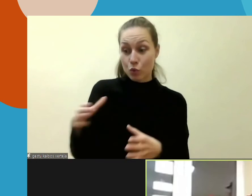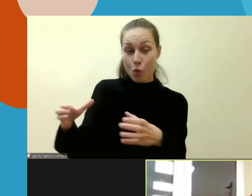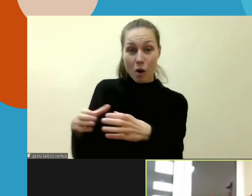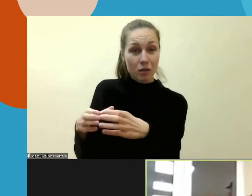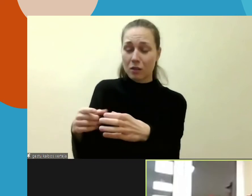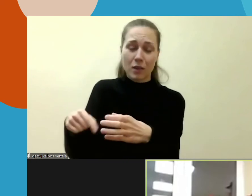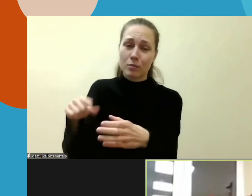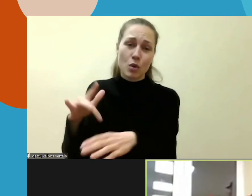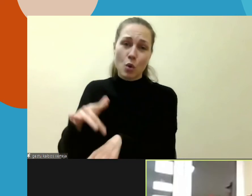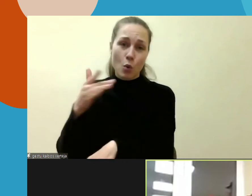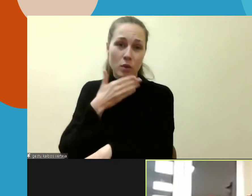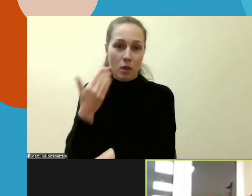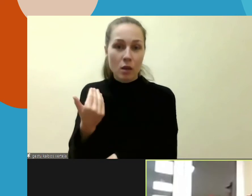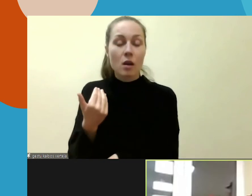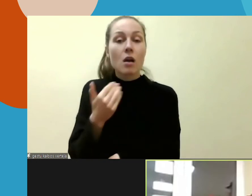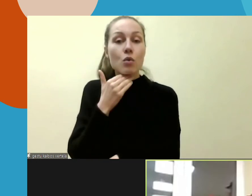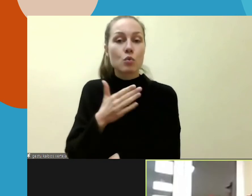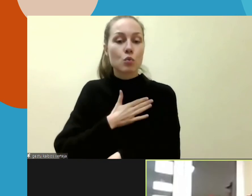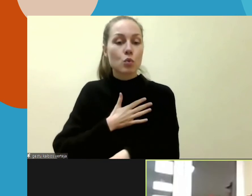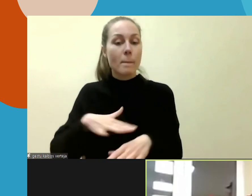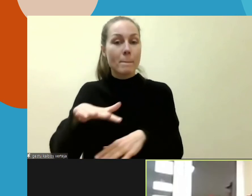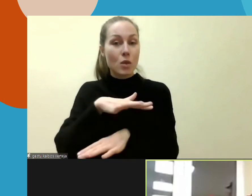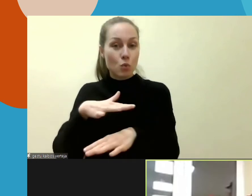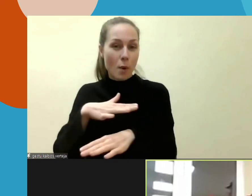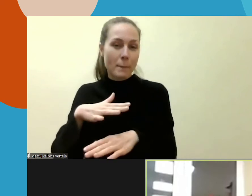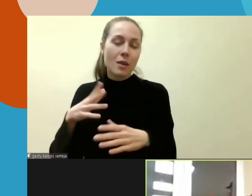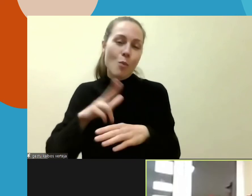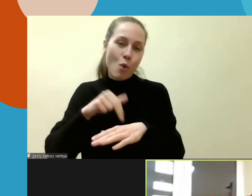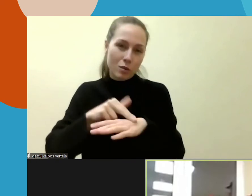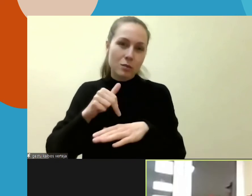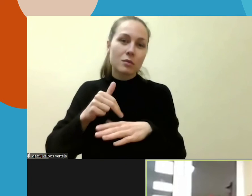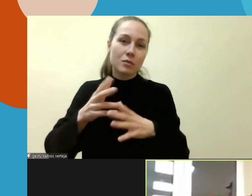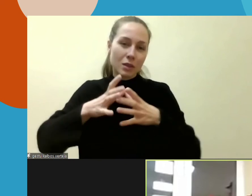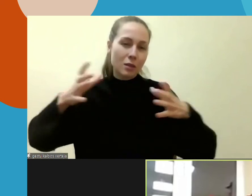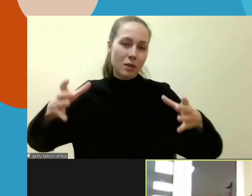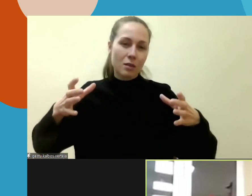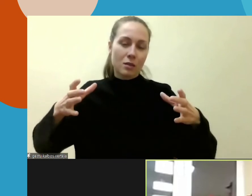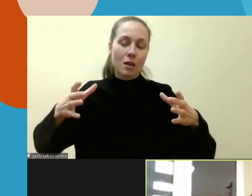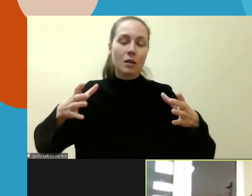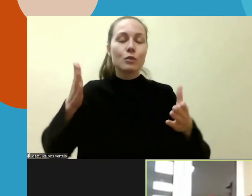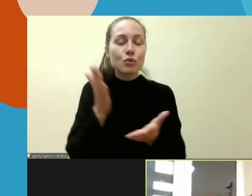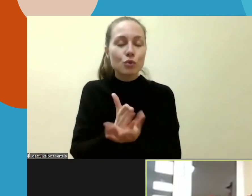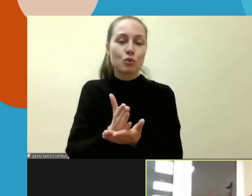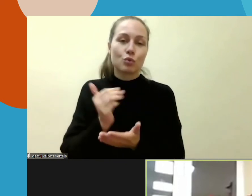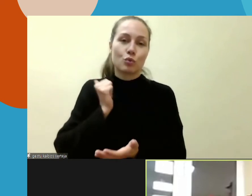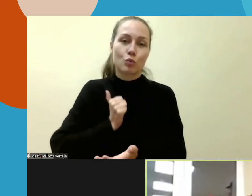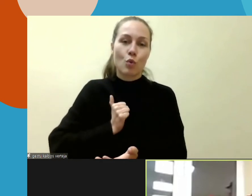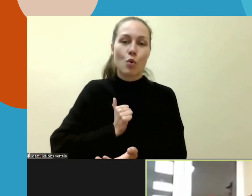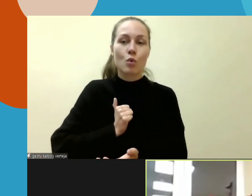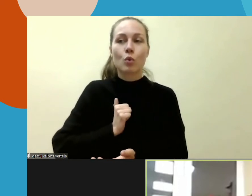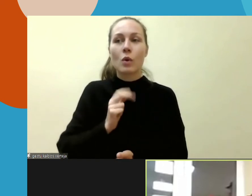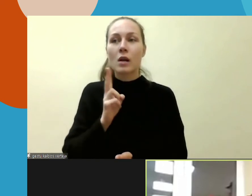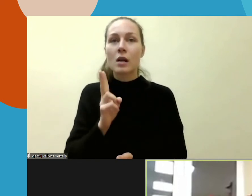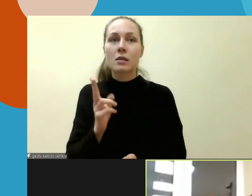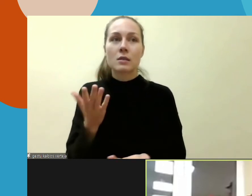aišku, mūsų bendruomenė policijos yra didelė ir tikrai joje yra dar žmonių, kuriem labai sudėtinga